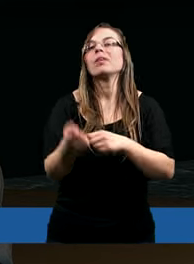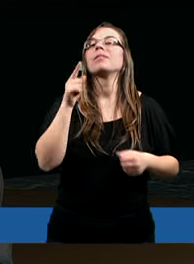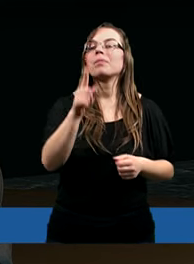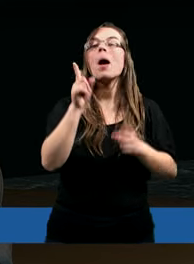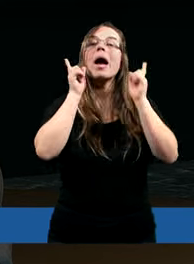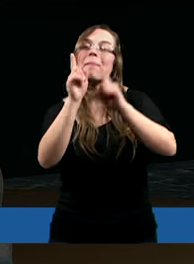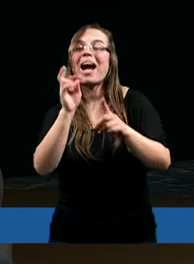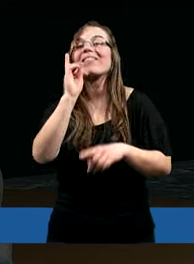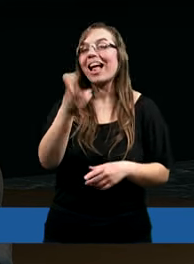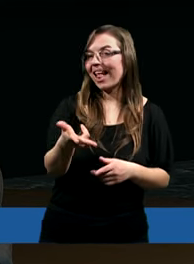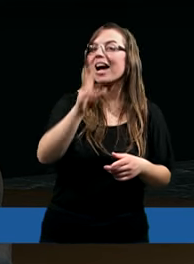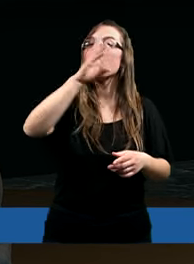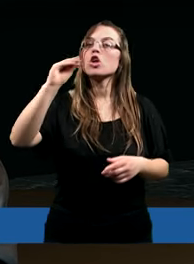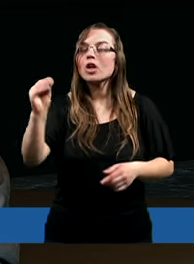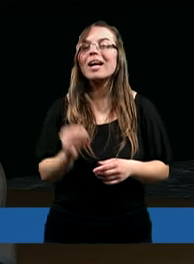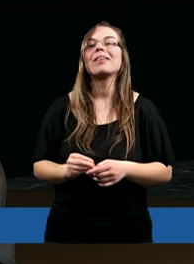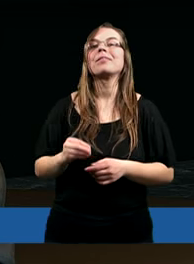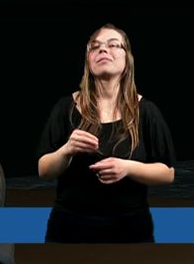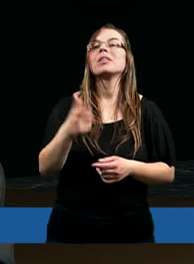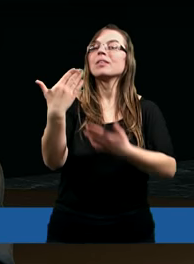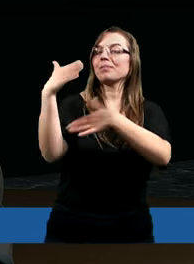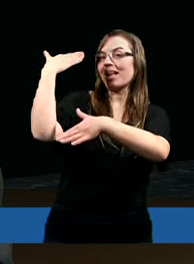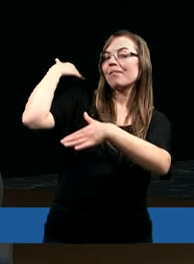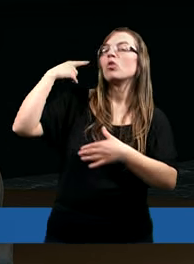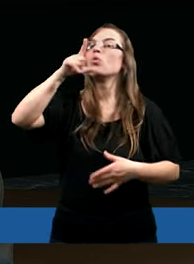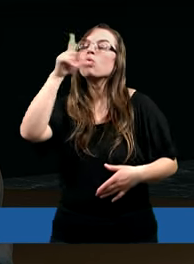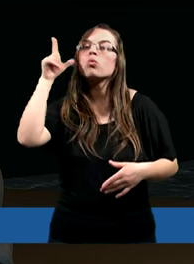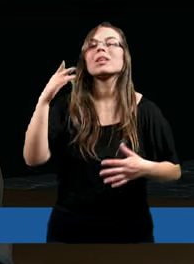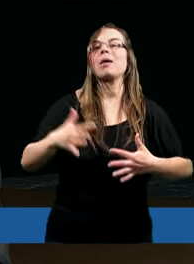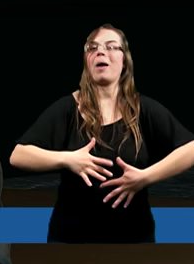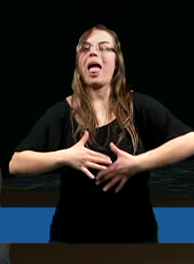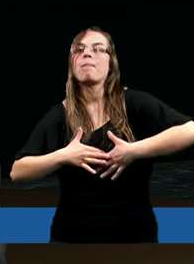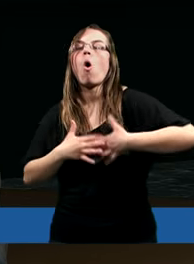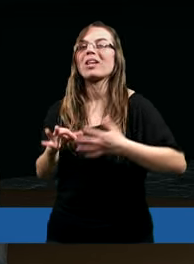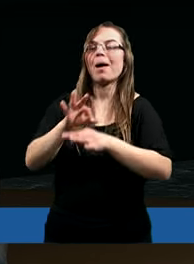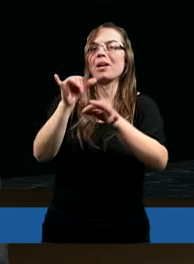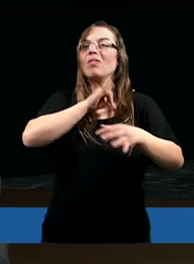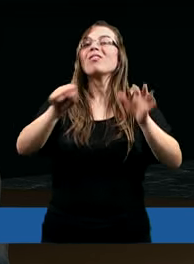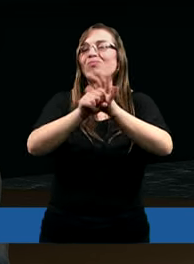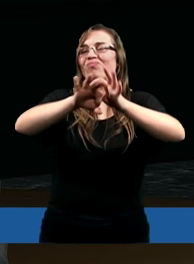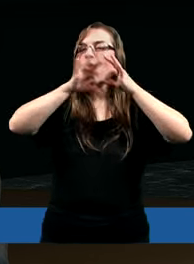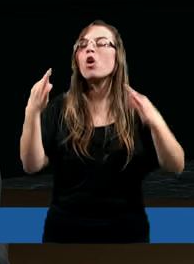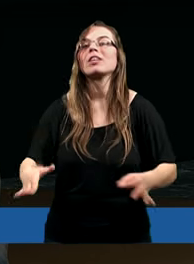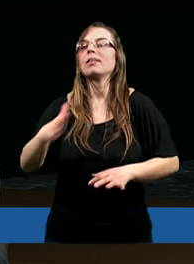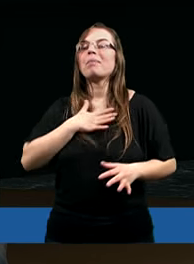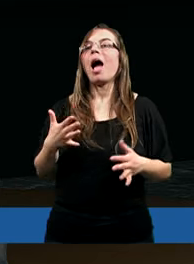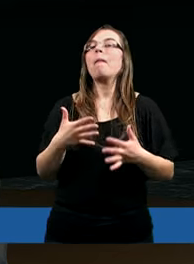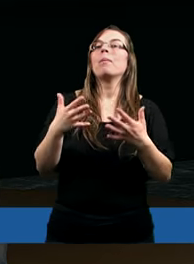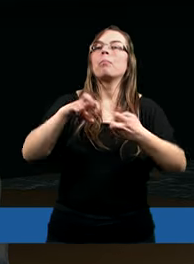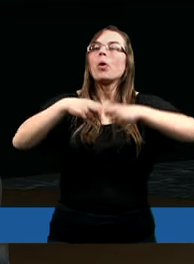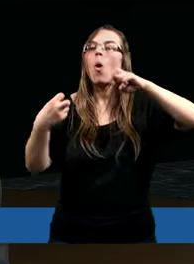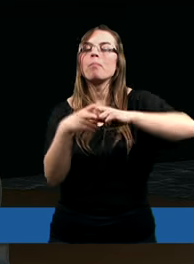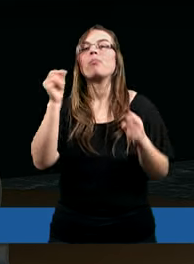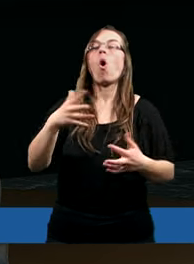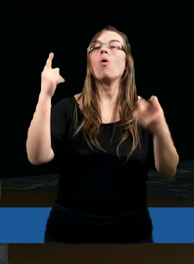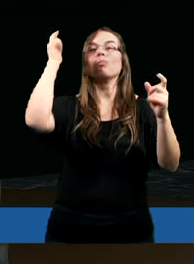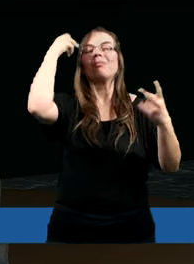I prawda jest taka, że głównie ludzie kierowali się emocjami. do dzisiaj mamy z tym problem. Kierujemy się